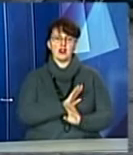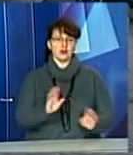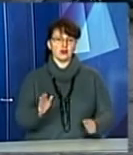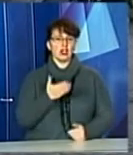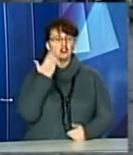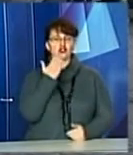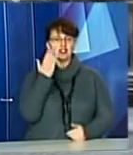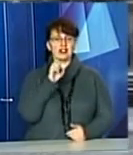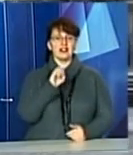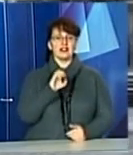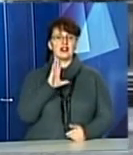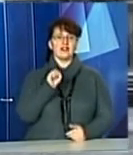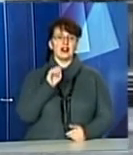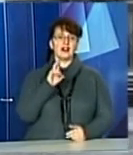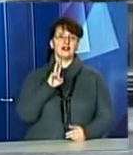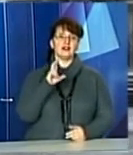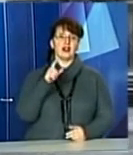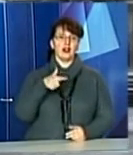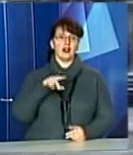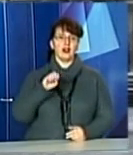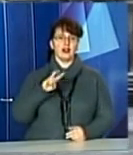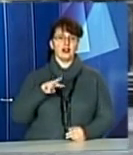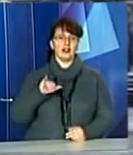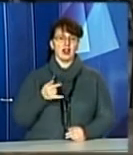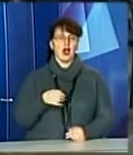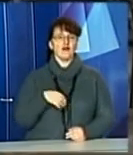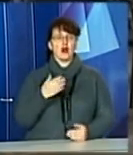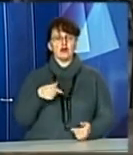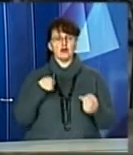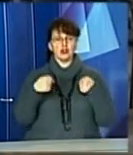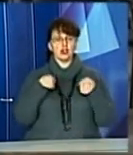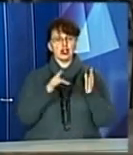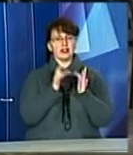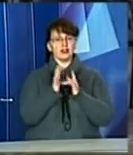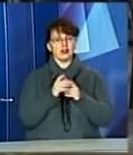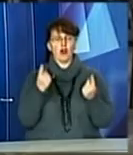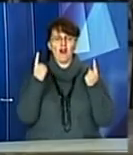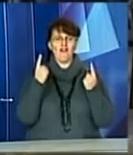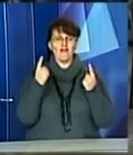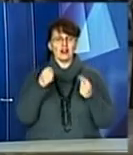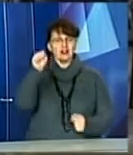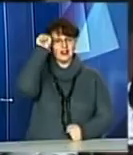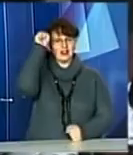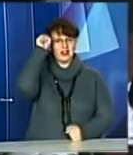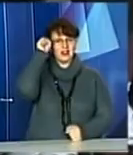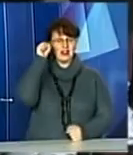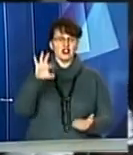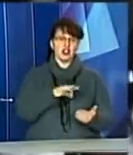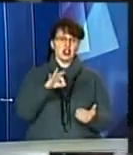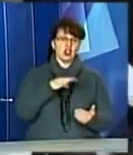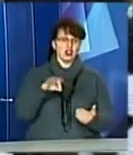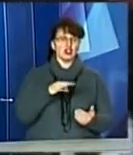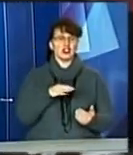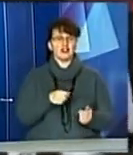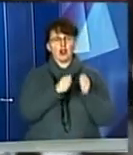про страсті Христові. Також сьогодня не можна ні шити, ні прибирати, великий гріх – рубати дрова або ще-небудь тесати